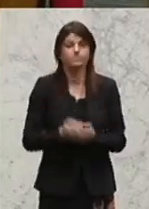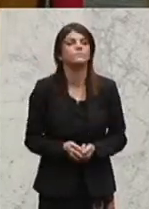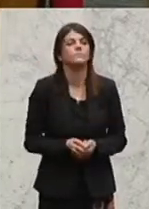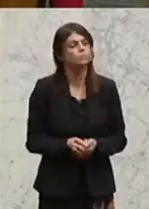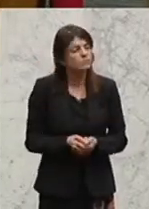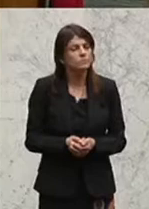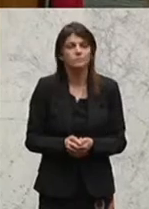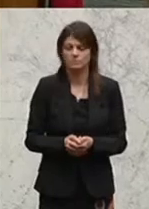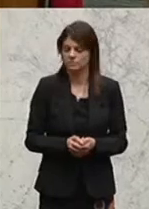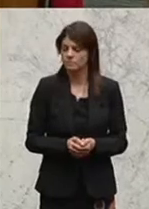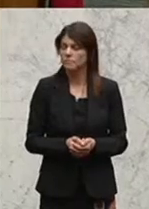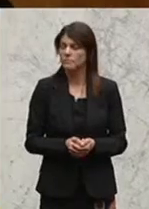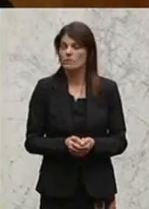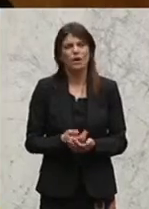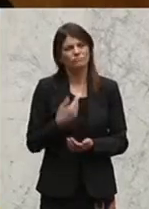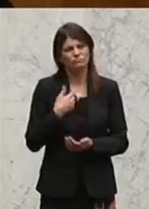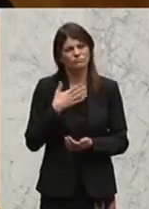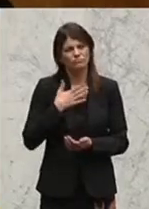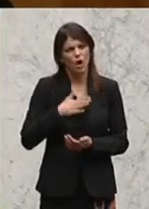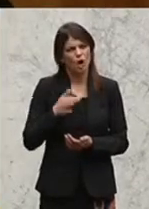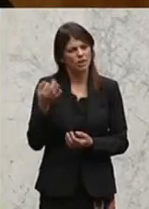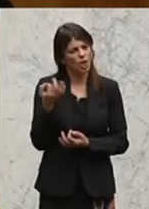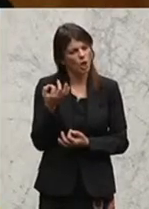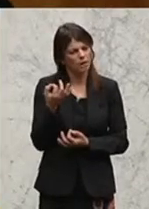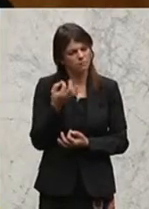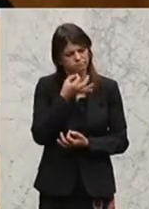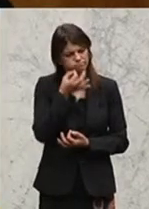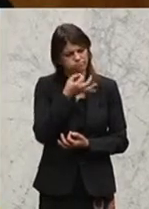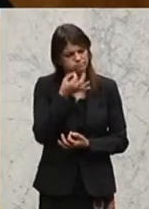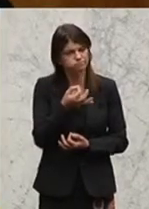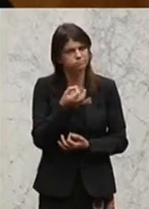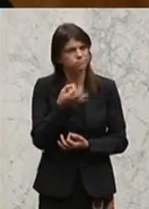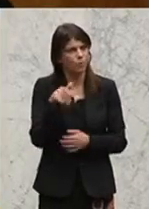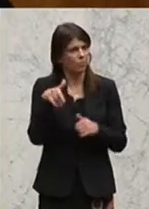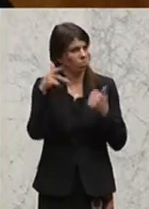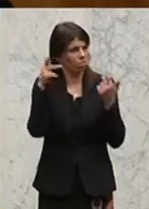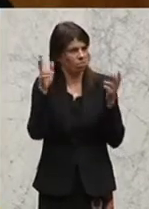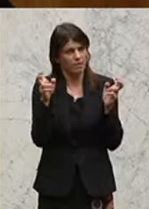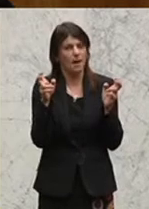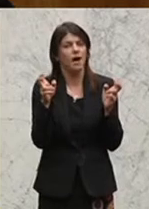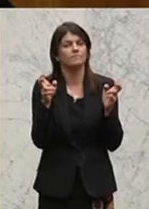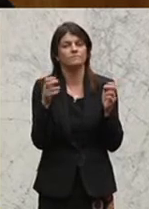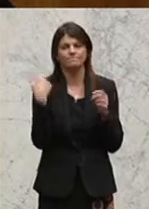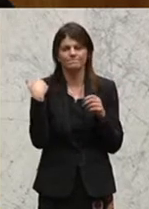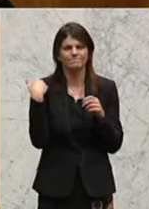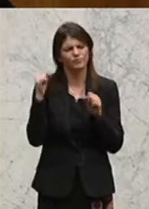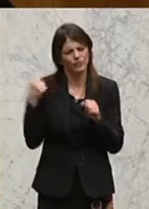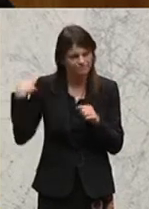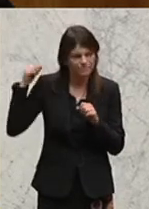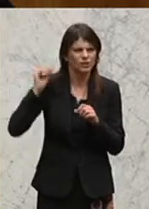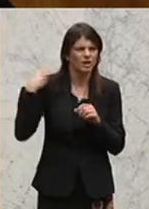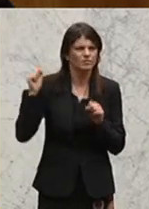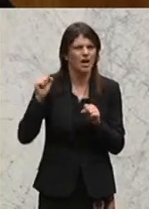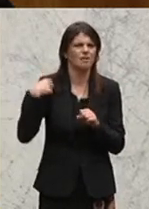Ich möchte heute die Gelegenheit nützen, um ein Thema anzusprechen, auf das ich Sie immer und immer wieder